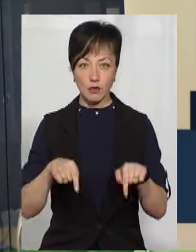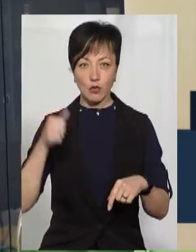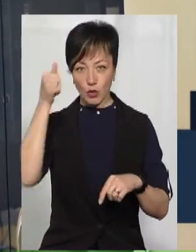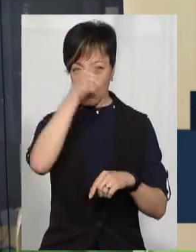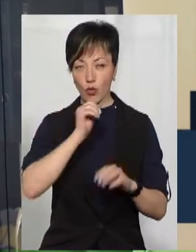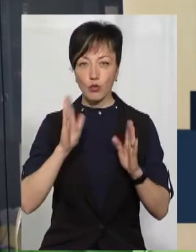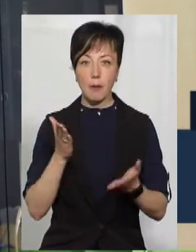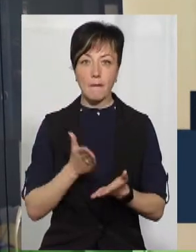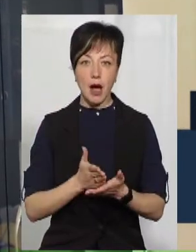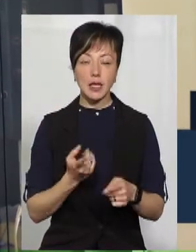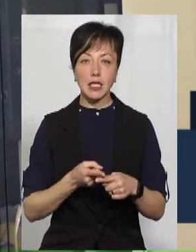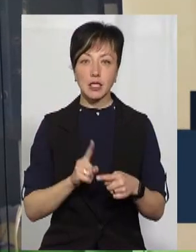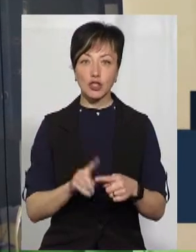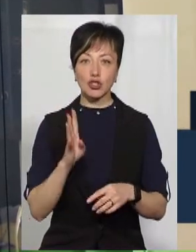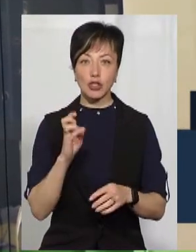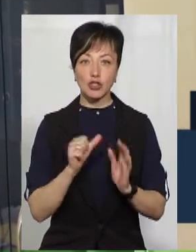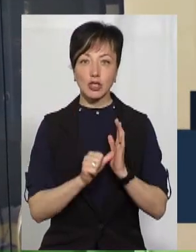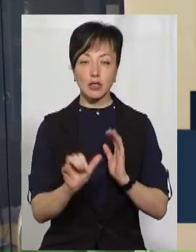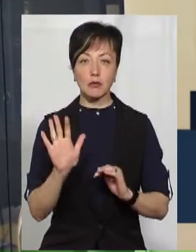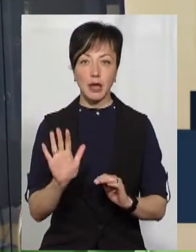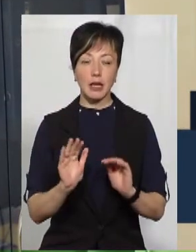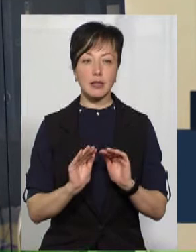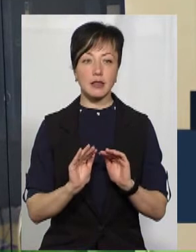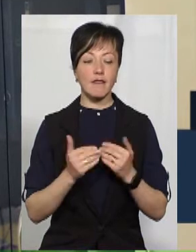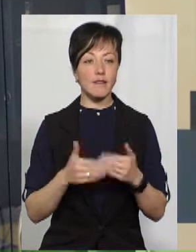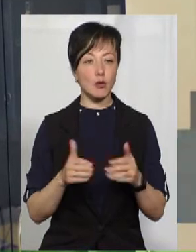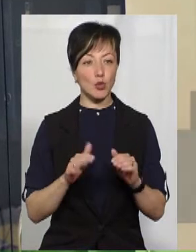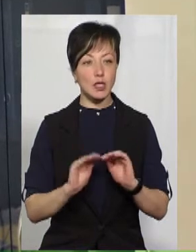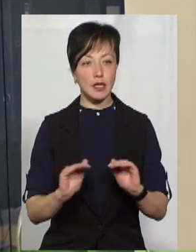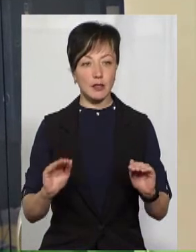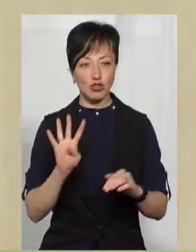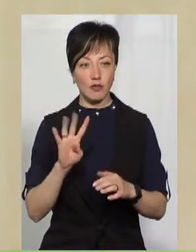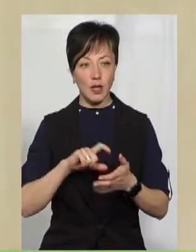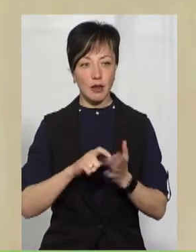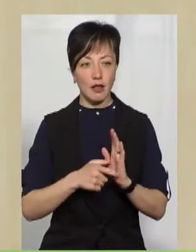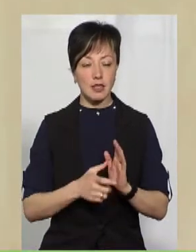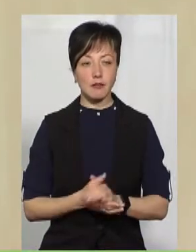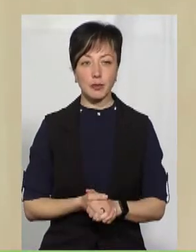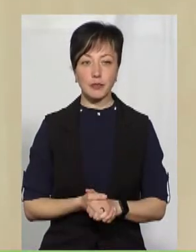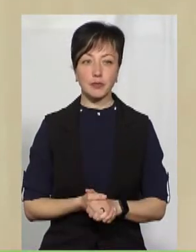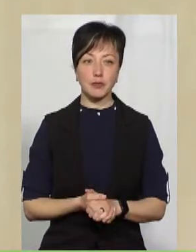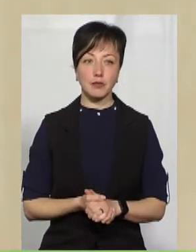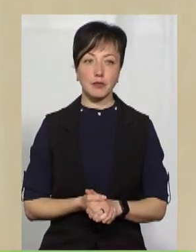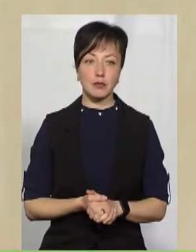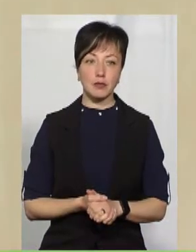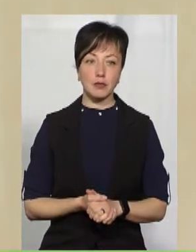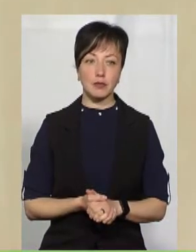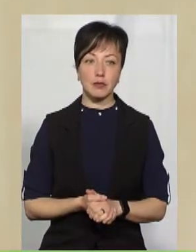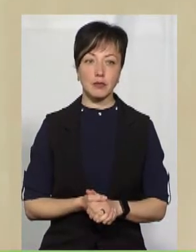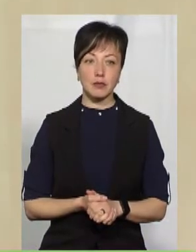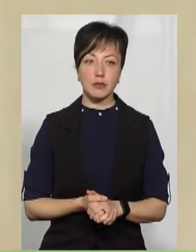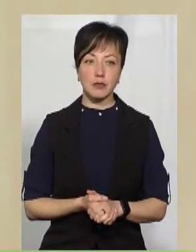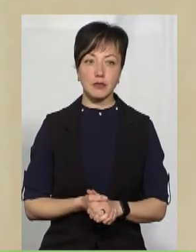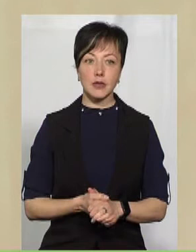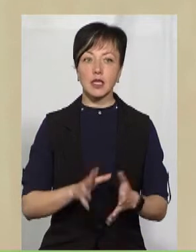будемо мати, і це 465 випускників з четвертих класів. Загалом за кожним